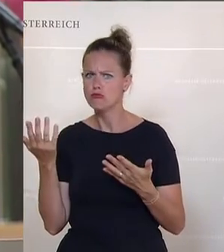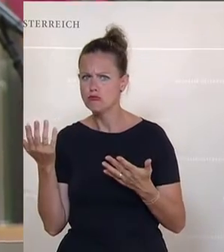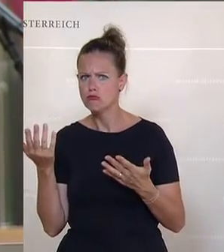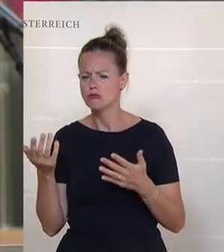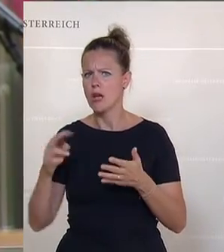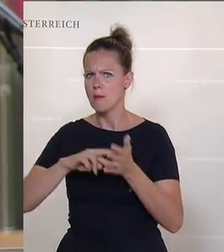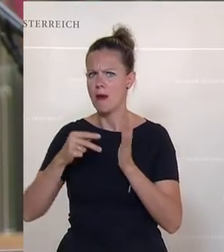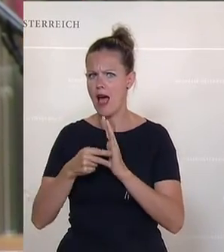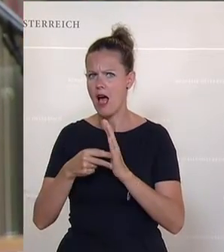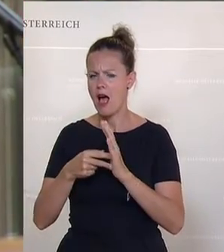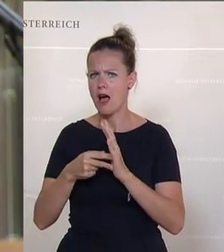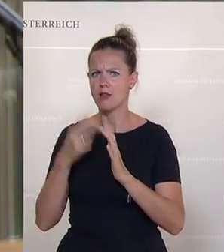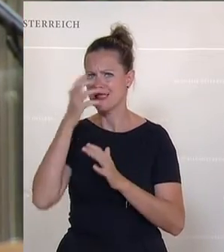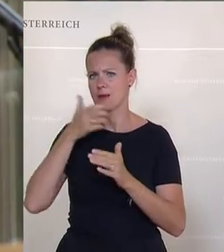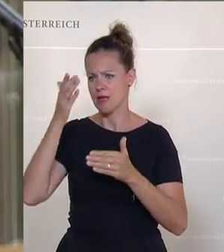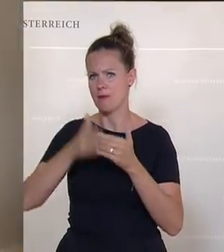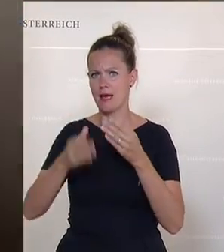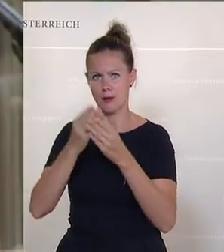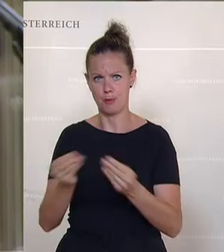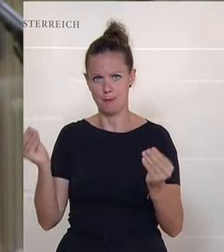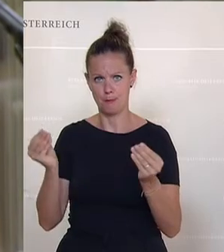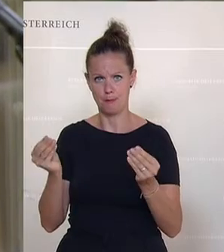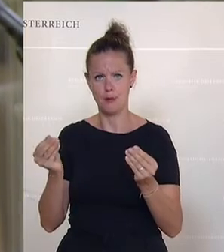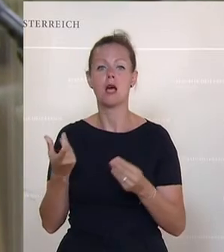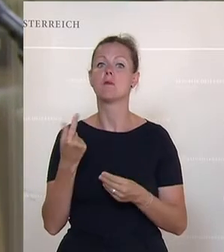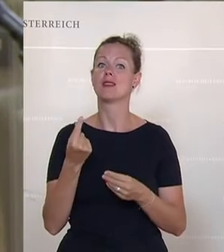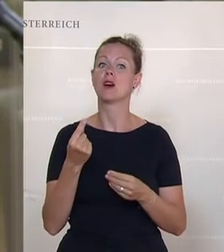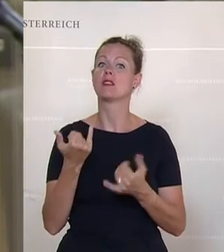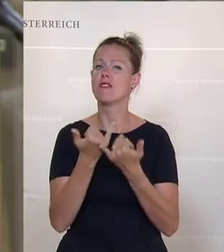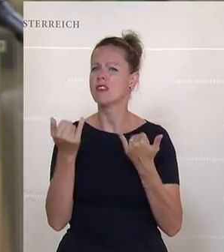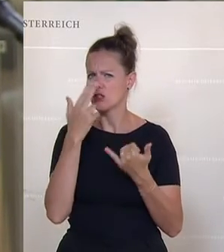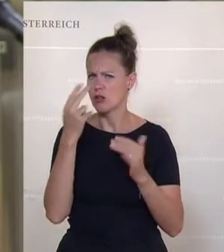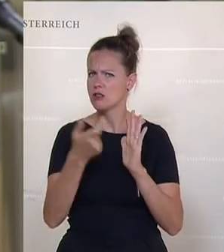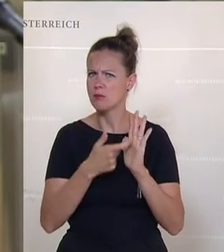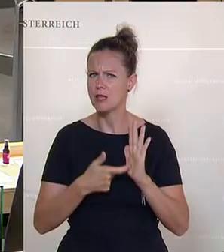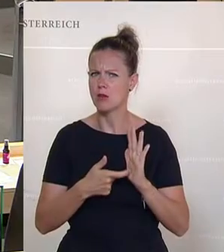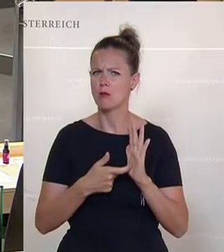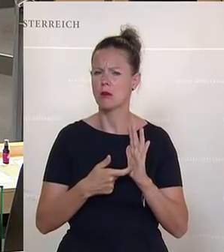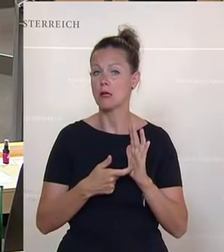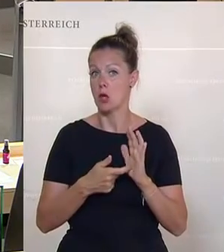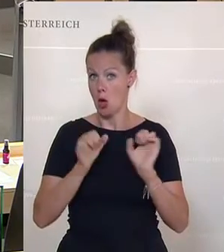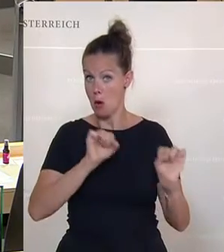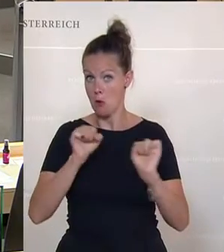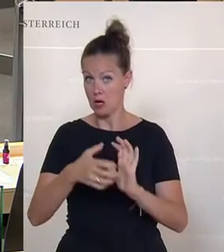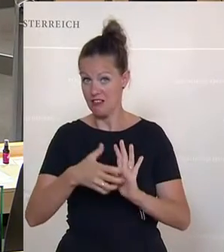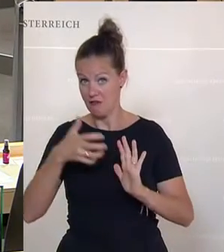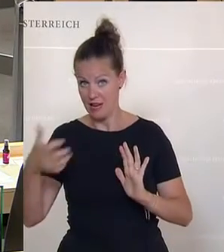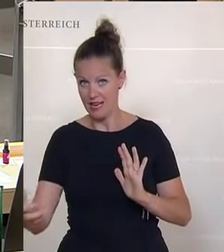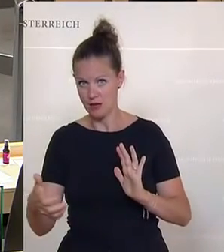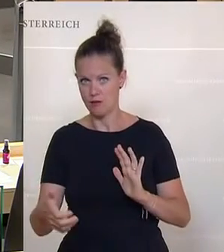vorgesehen, Ende September aus. Und die Frage ist, unter welchen Bedingungen können Sie sich eine Verlängerung vorstellen? Ich glaube, ein